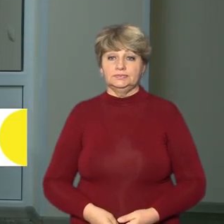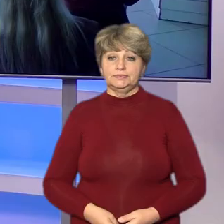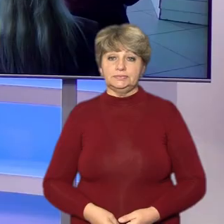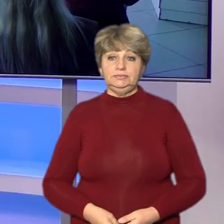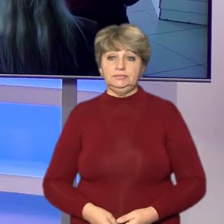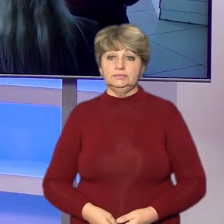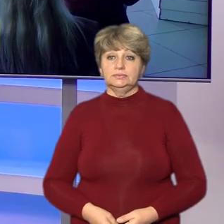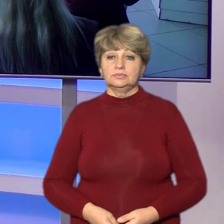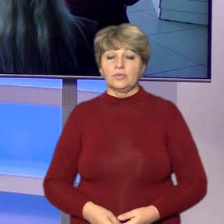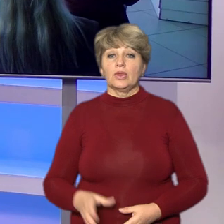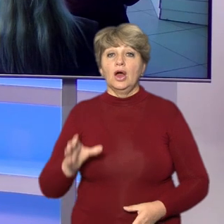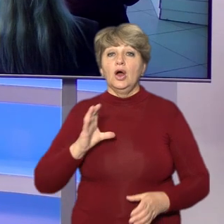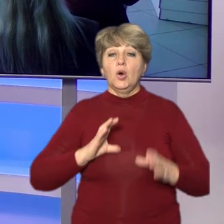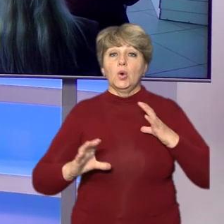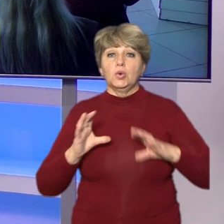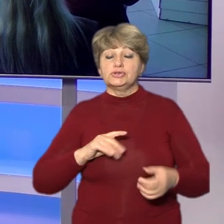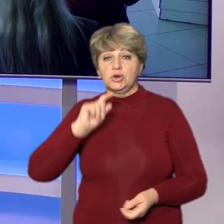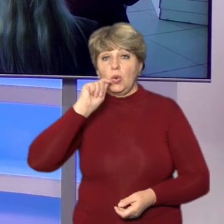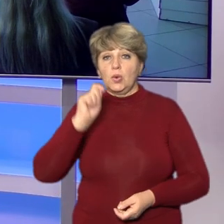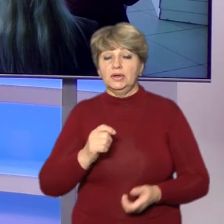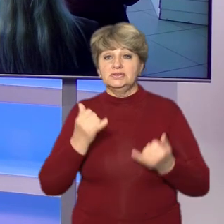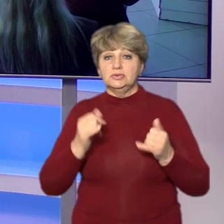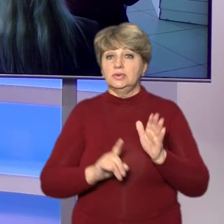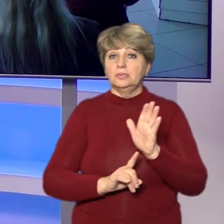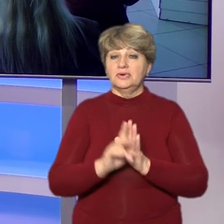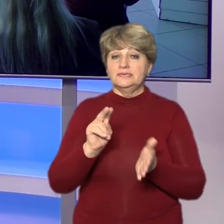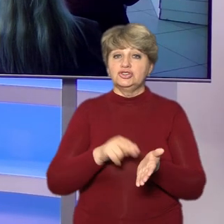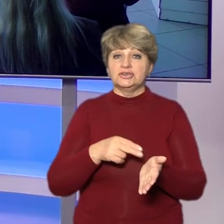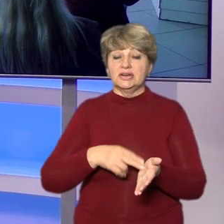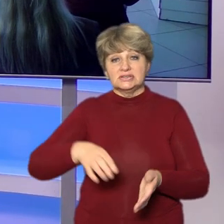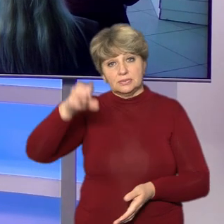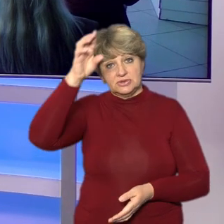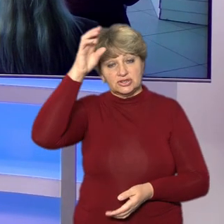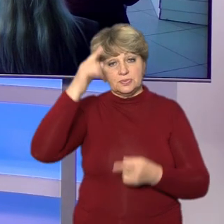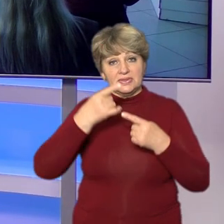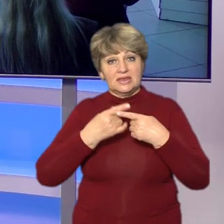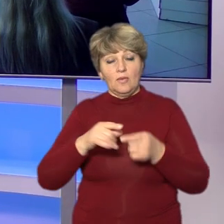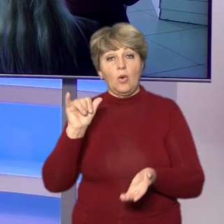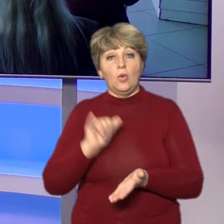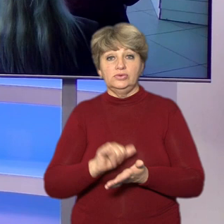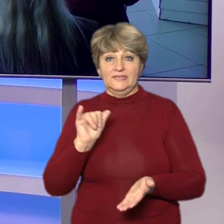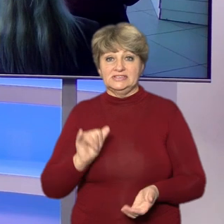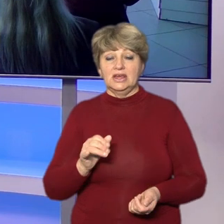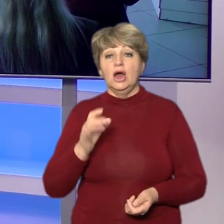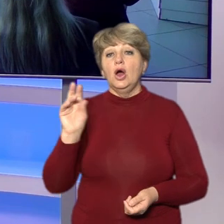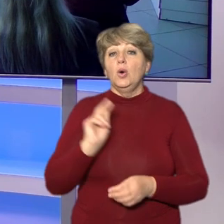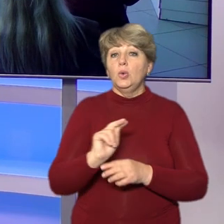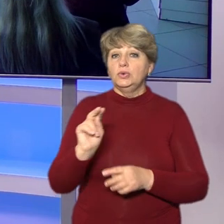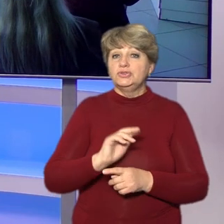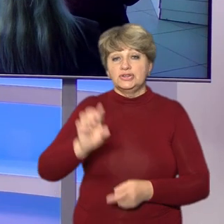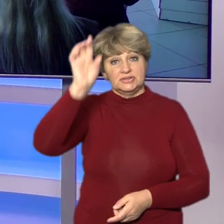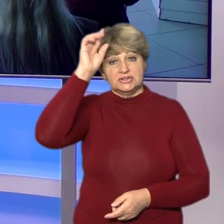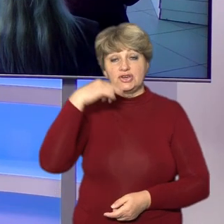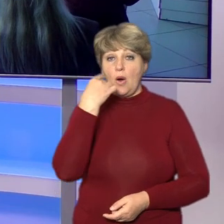Курси української від сьогодні розпочалися у Черкаському державному технологічному університеті. Вчити державну мову